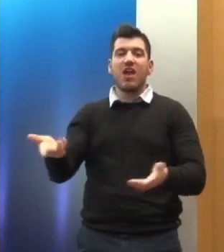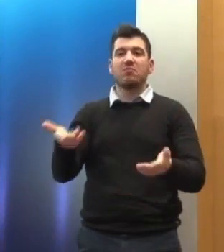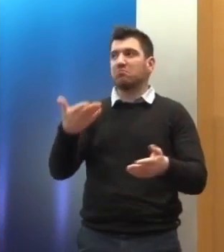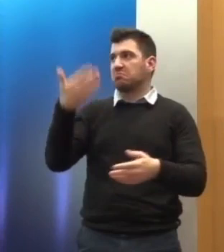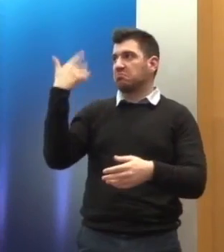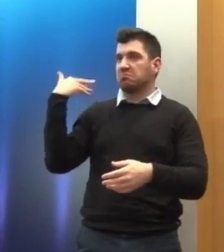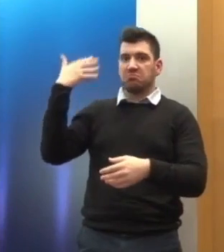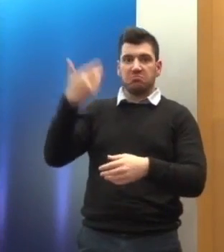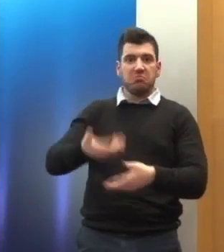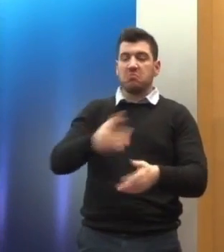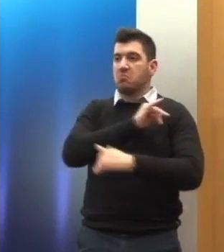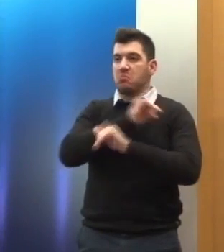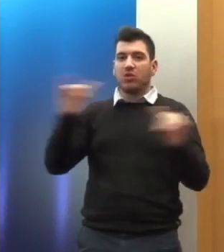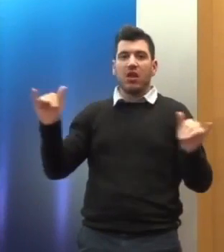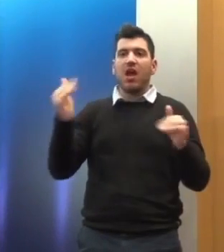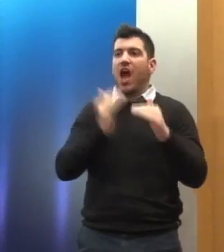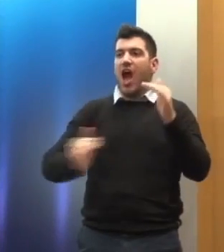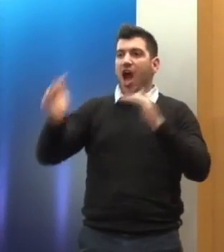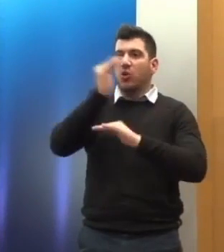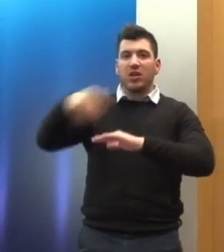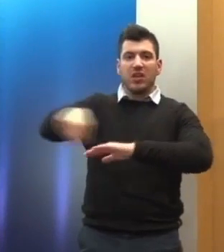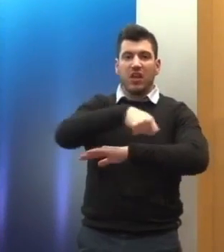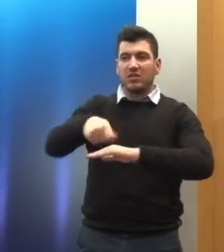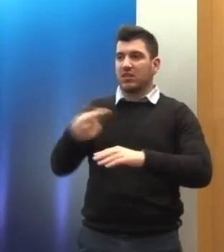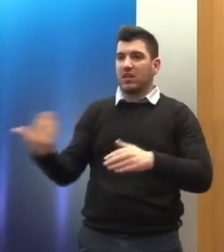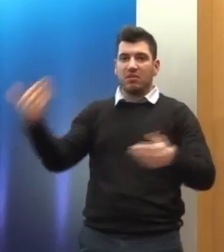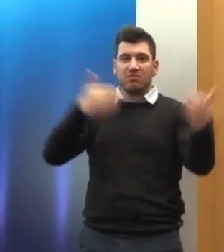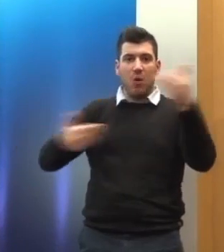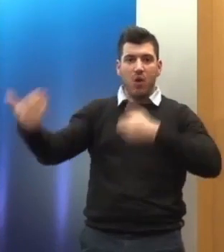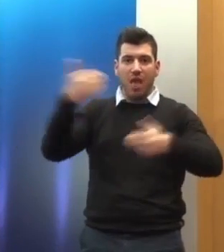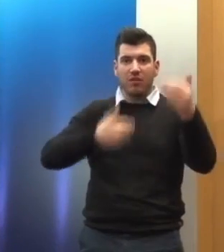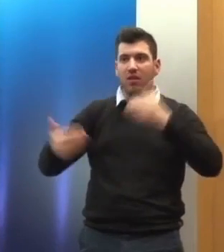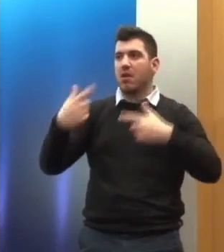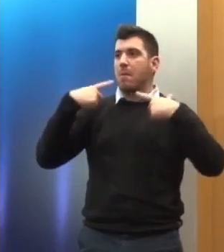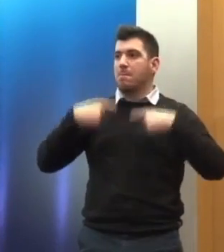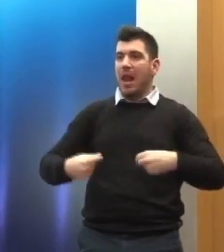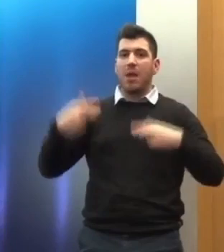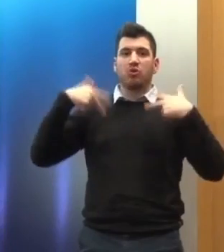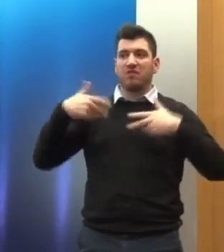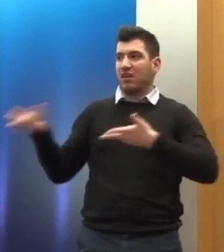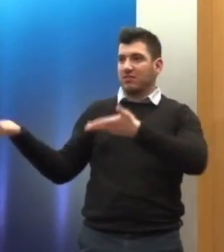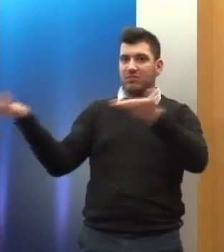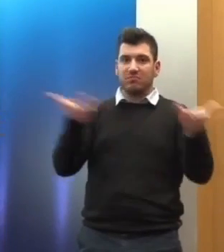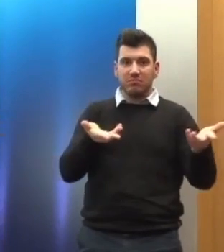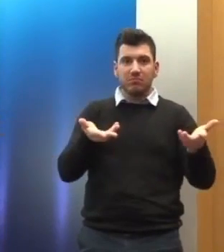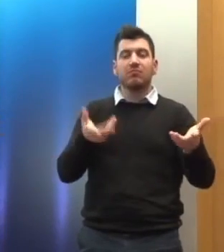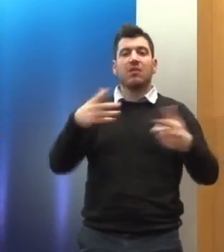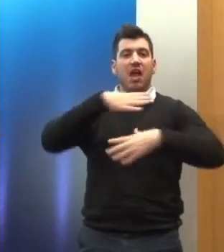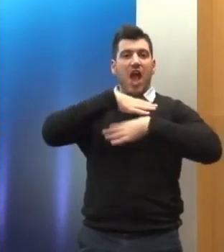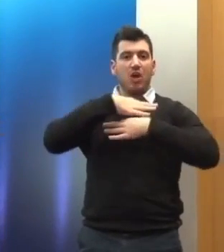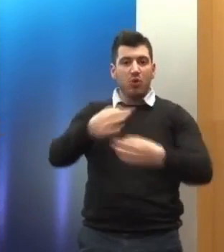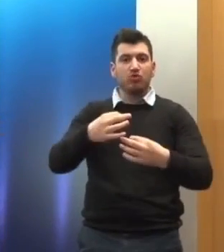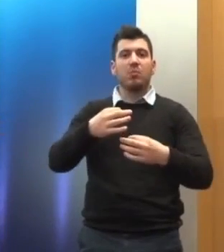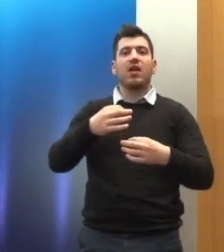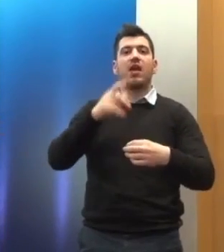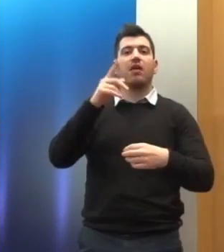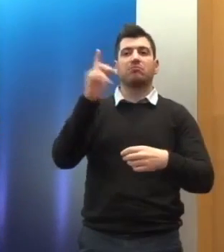παραγόντων, ανώτατων δικαστικών, μελών της κυβέρνησης, εκπροσώπων της Εθνικής Επιτροπής